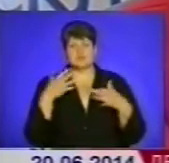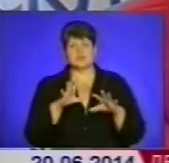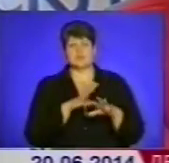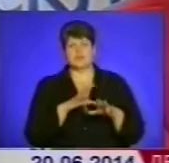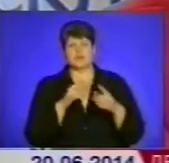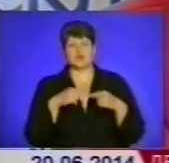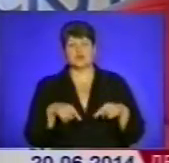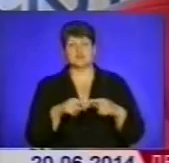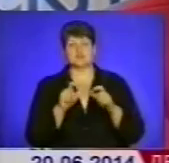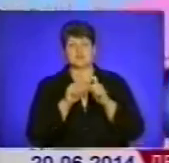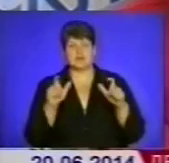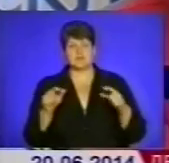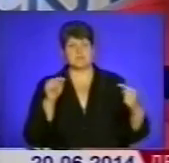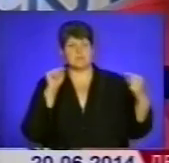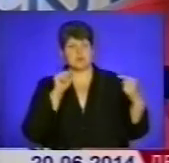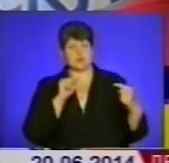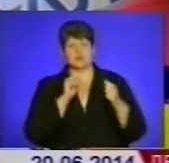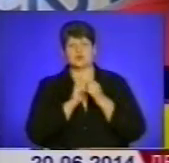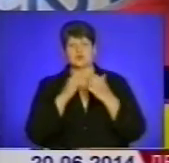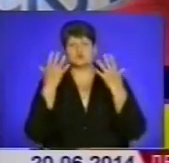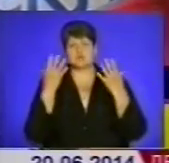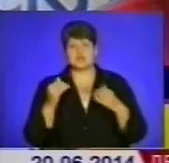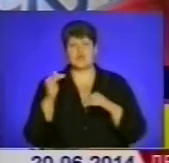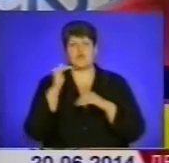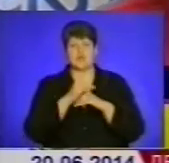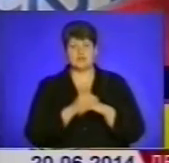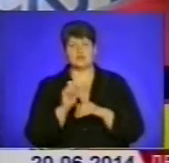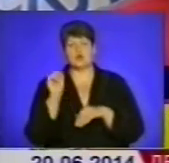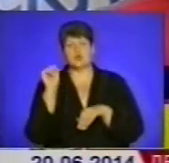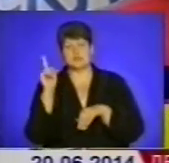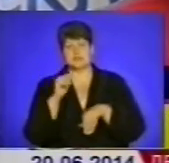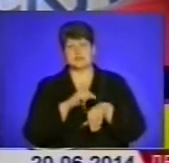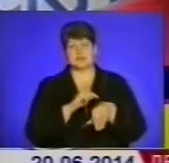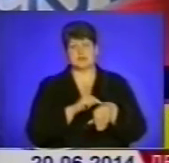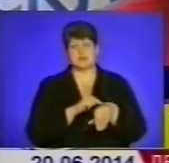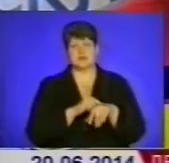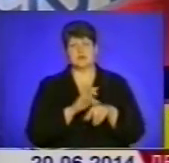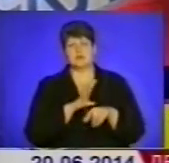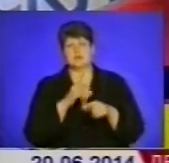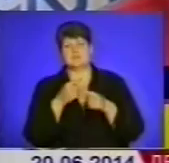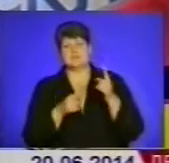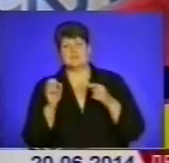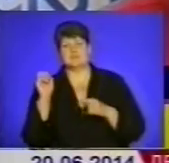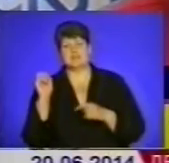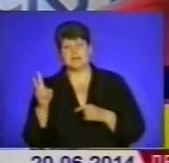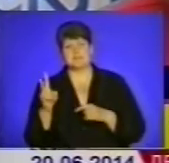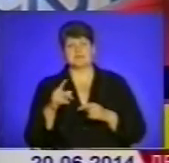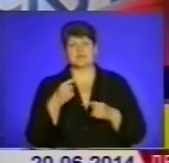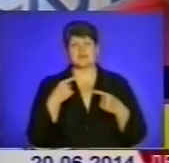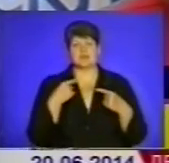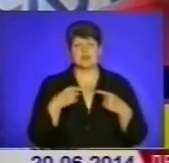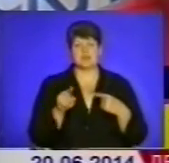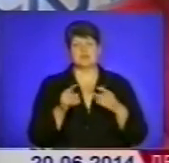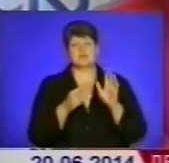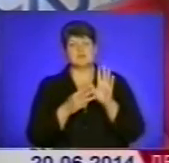спротиву, ми щодня, ввечері, це була 11-та іноді година, іноді пів-дванадцятої, іноді восьма, як нам